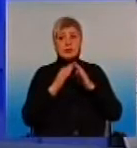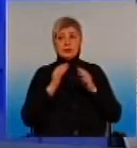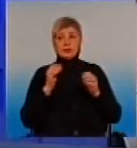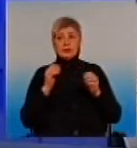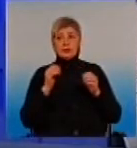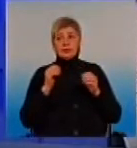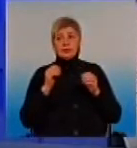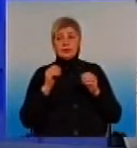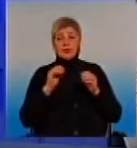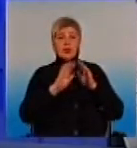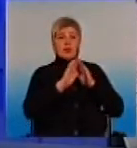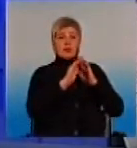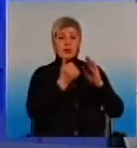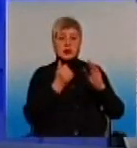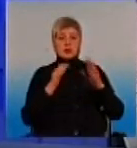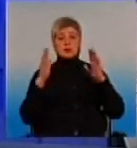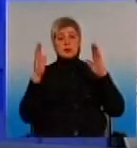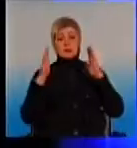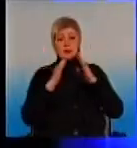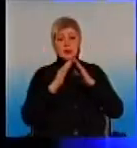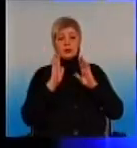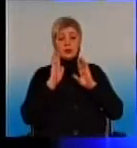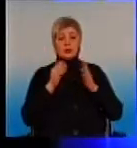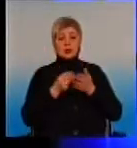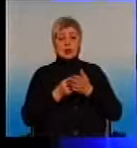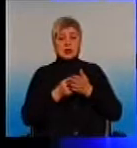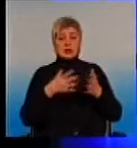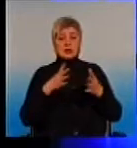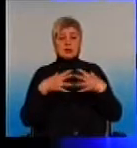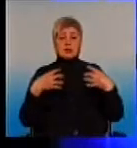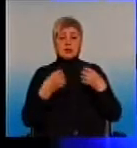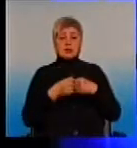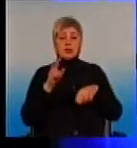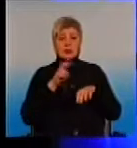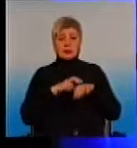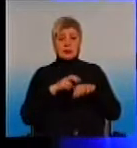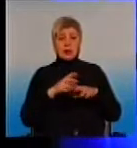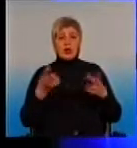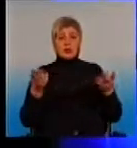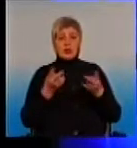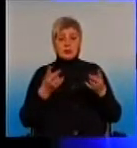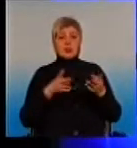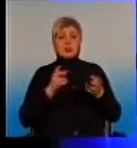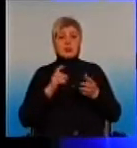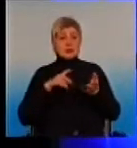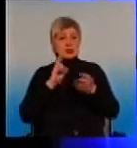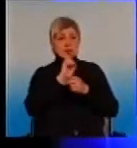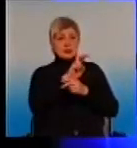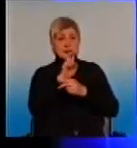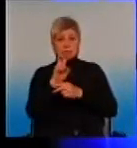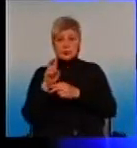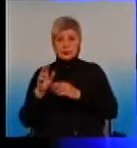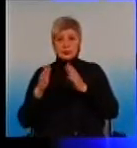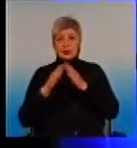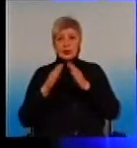реєстратуру? Візови на дом, буде оценивати семейний врач, необхідність, відбування, тому що по